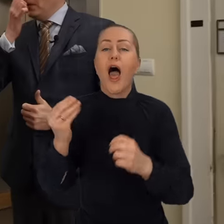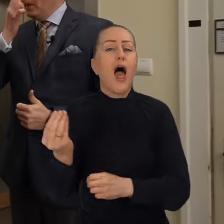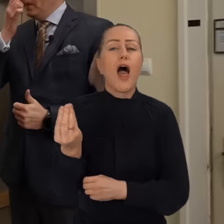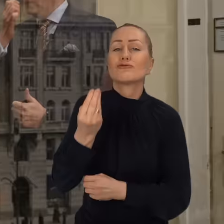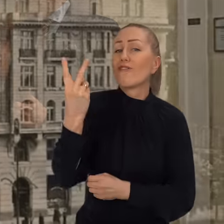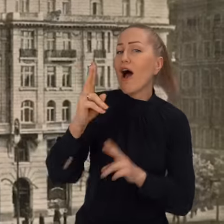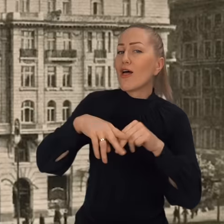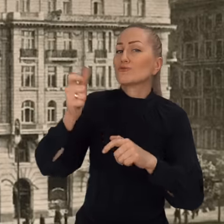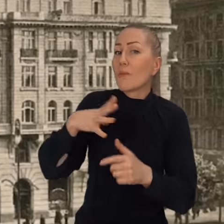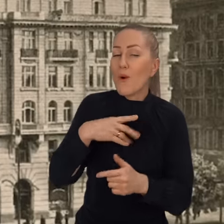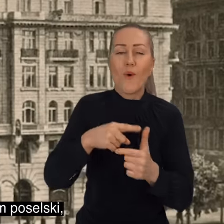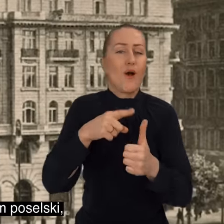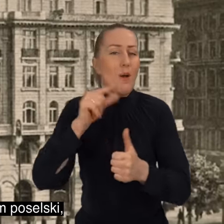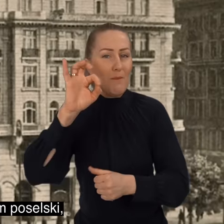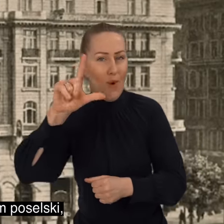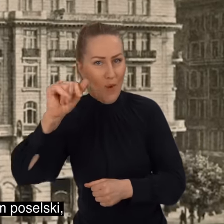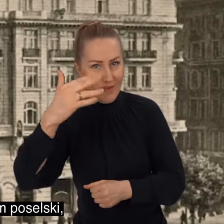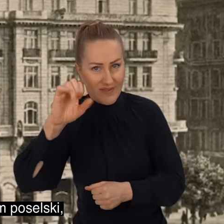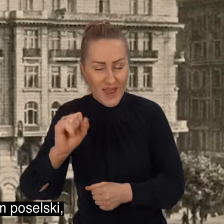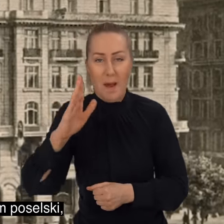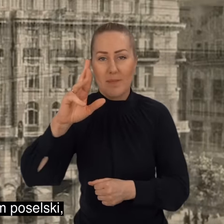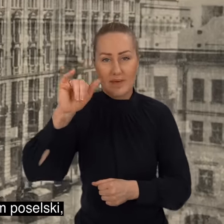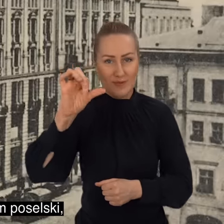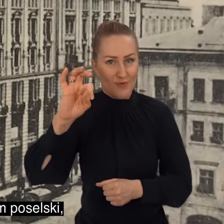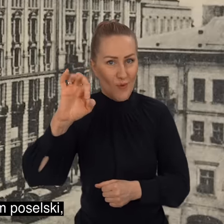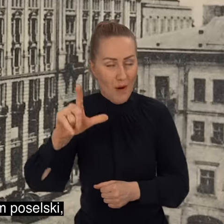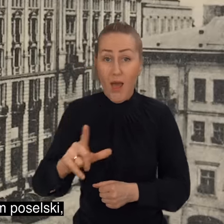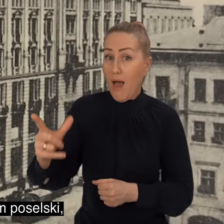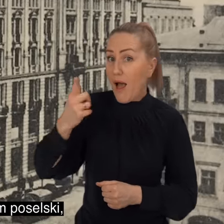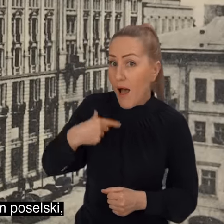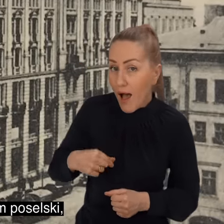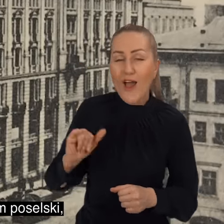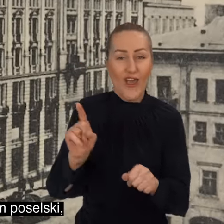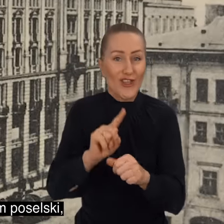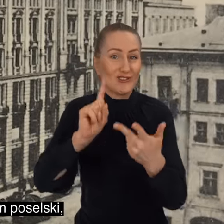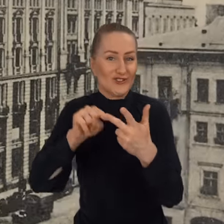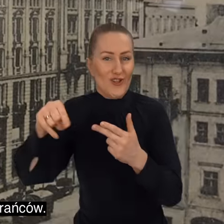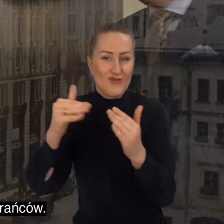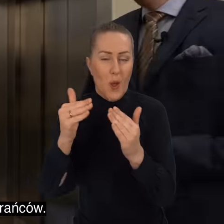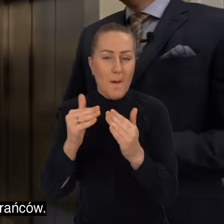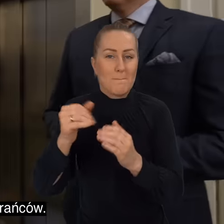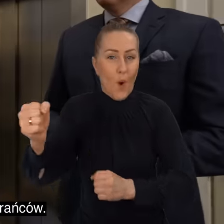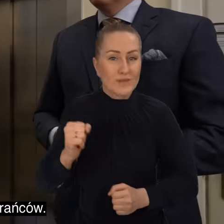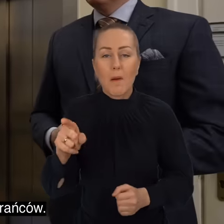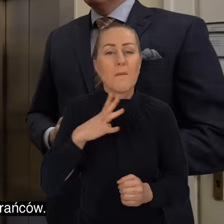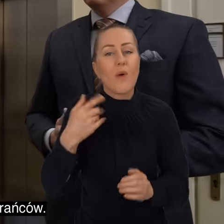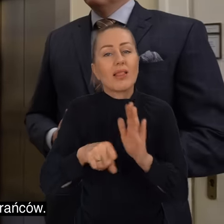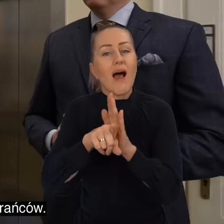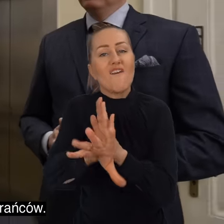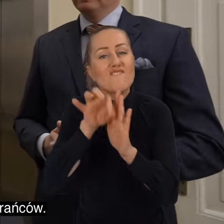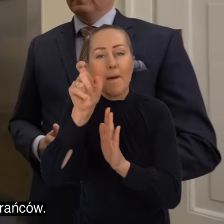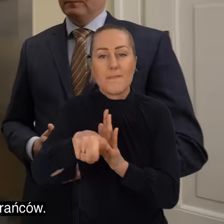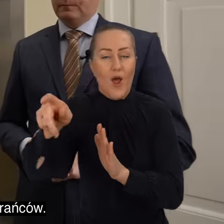jakie były? Polonia i Bristol uchowały się i funkcjonowały. I dom poselski, który był takim hotelem dla